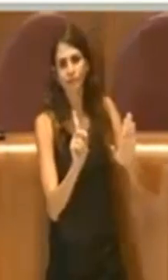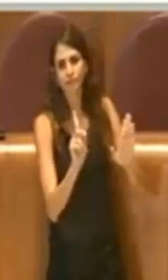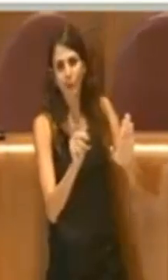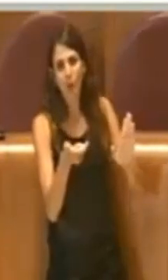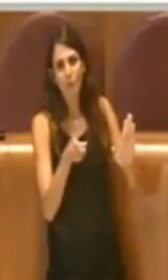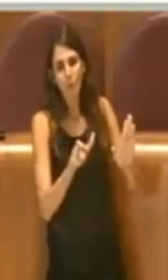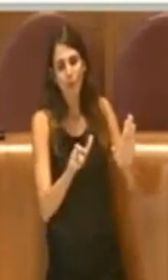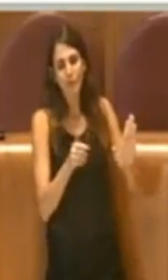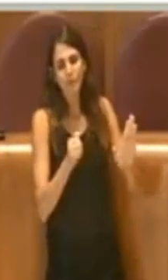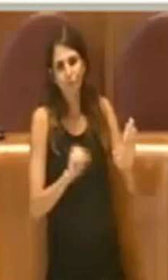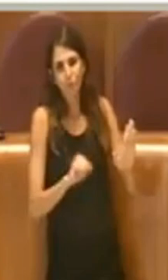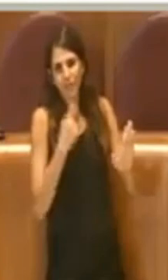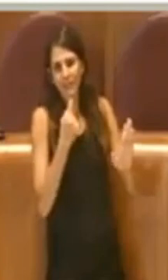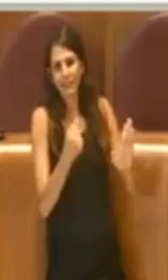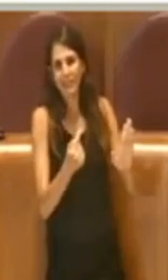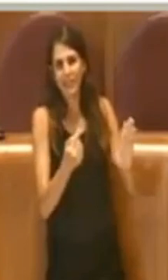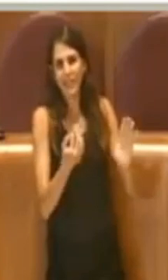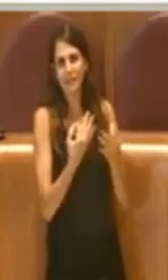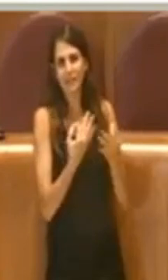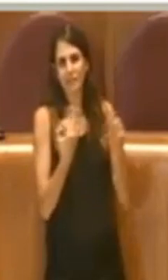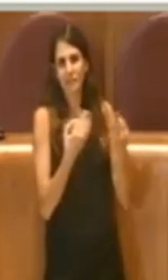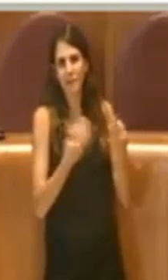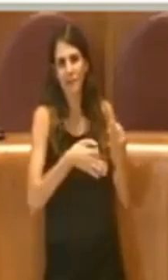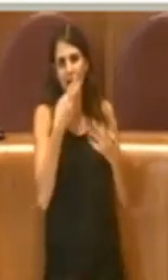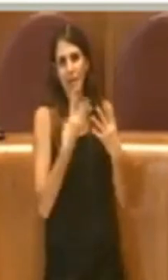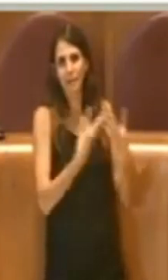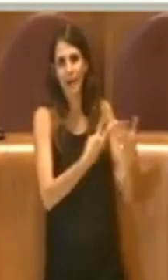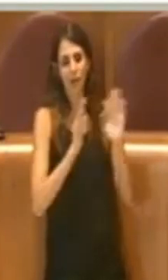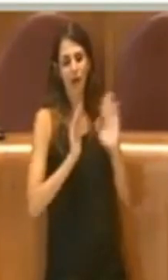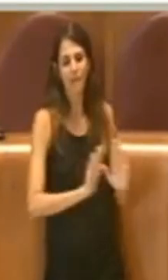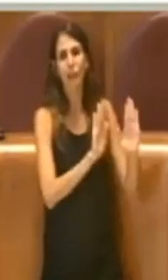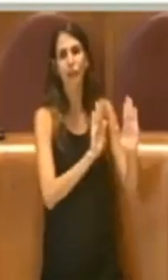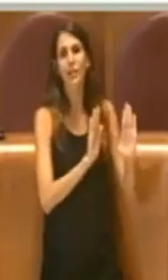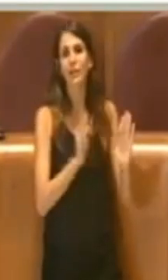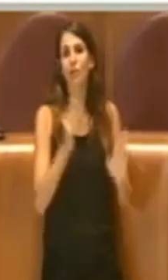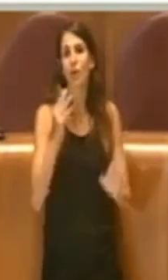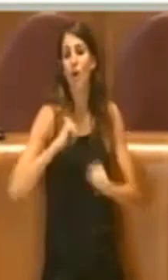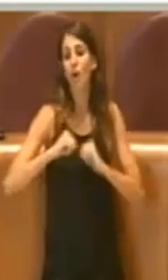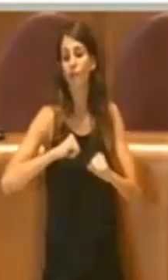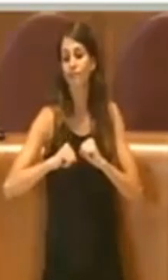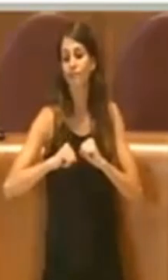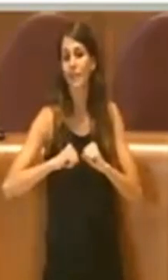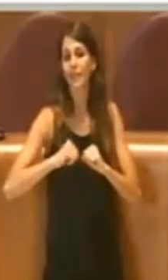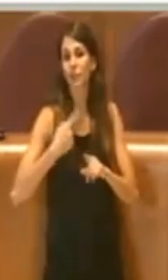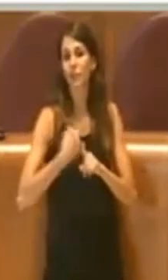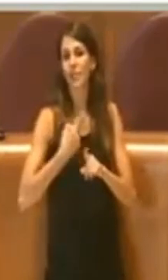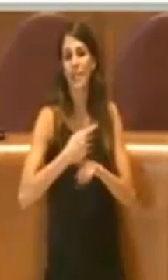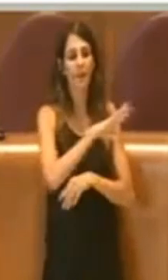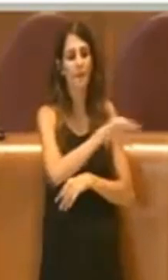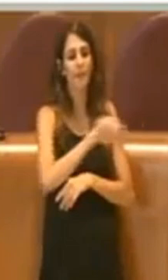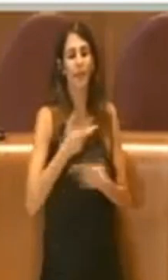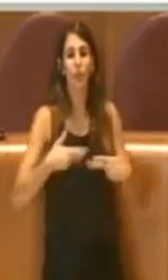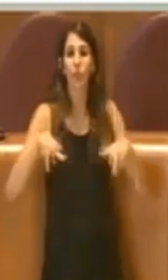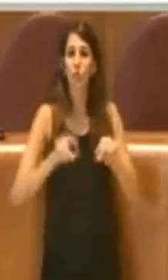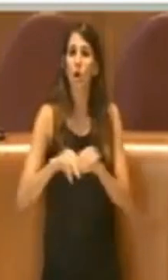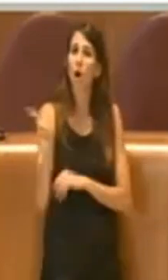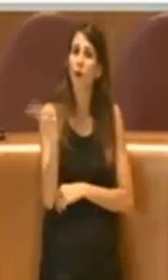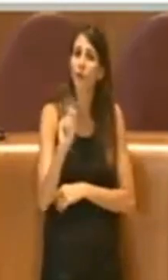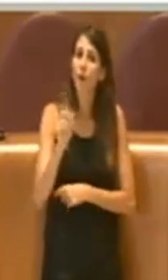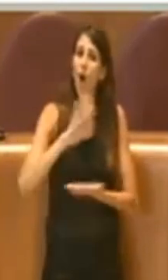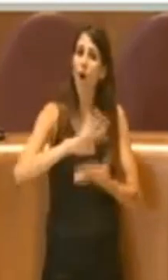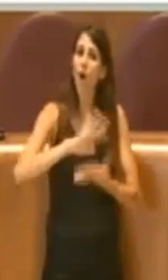questo punto potrei dire, va bene l'ha lasciato abbandonato, l'amministrazione se ne rifà carico, no, viola addirittura la